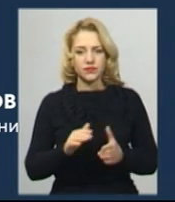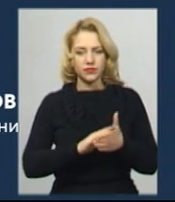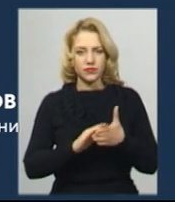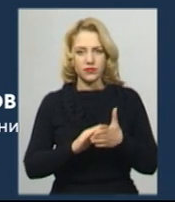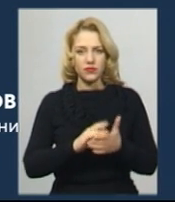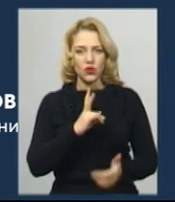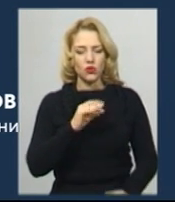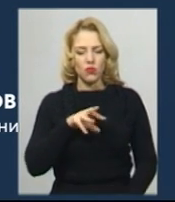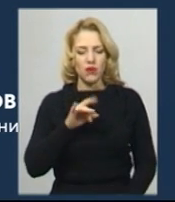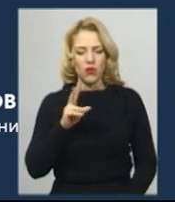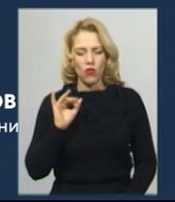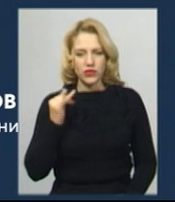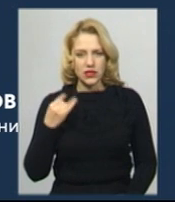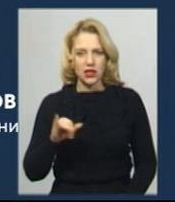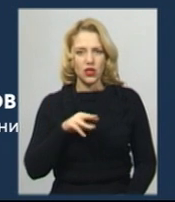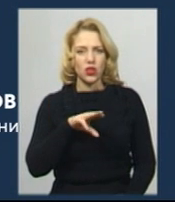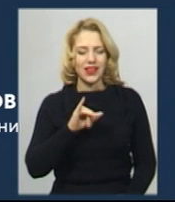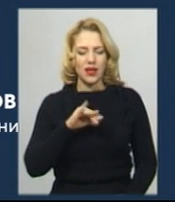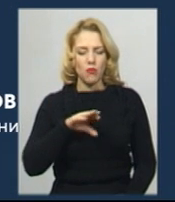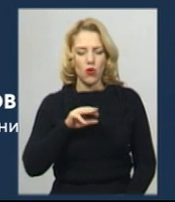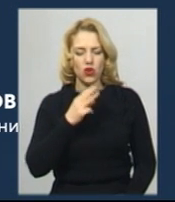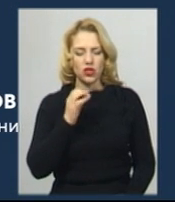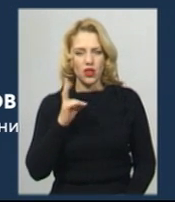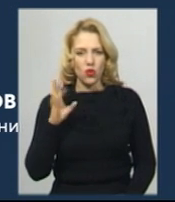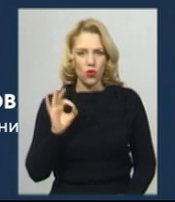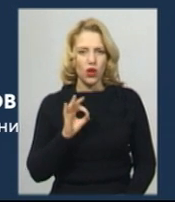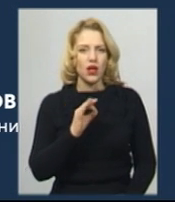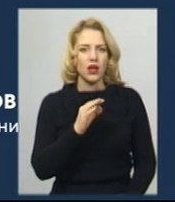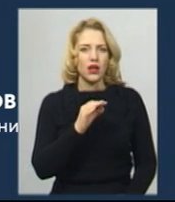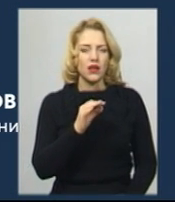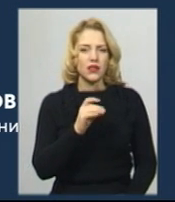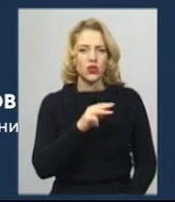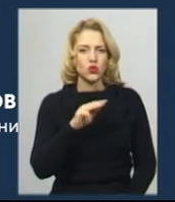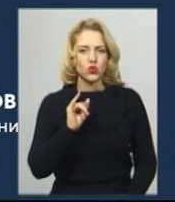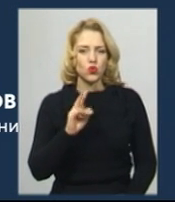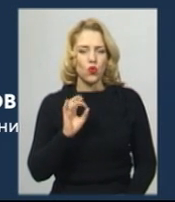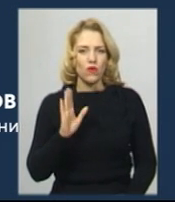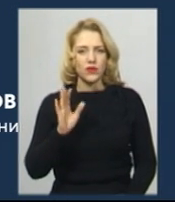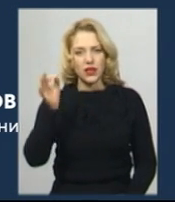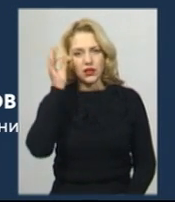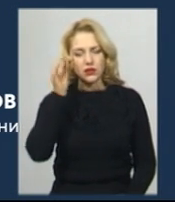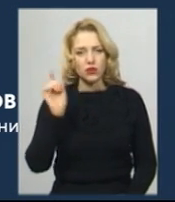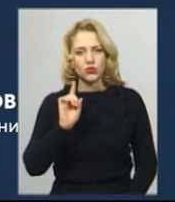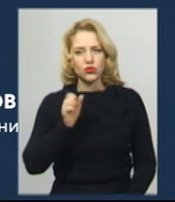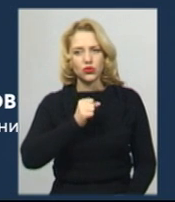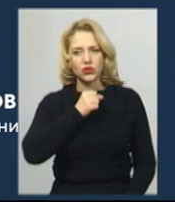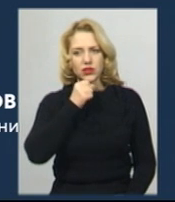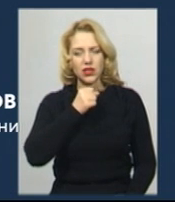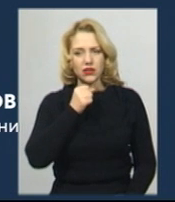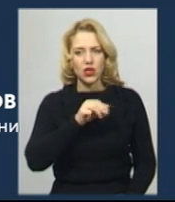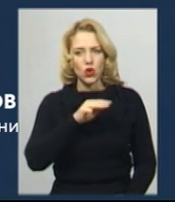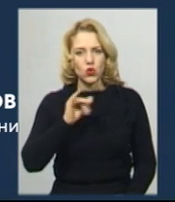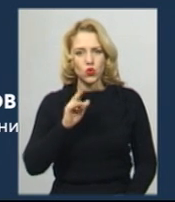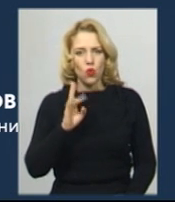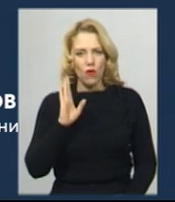Коношенко, Севозлінський і Зубков. Зокрема, нагадаю, що старший вейтенант Зубков,